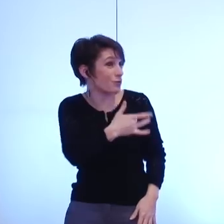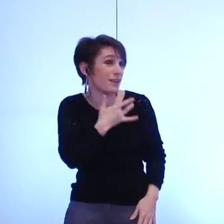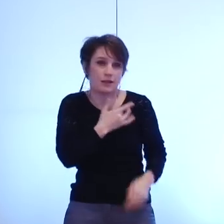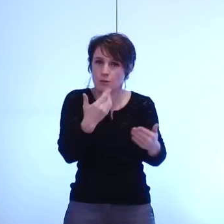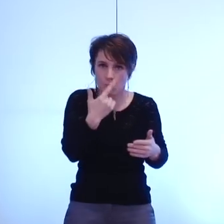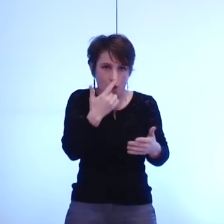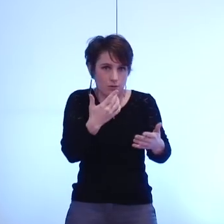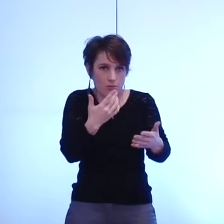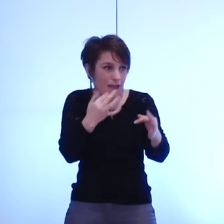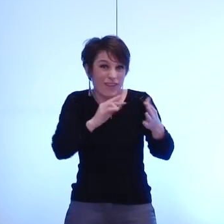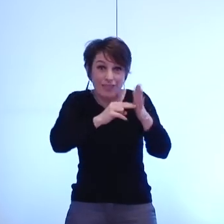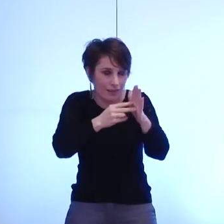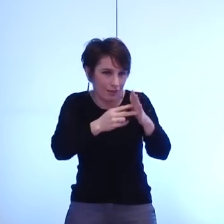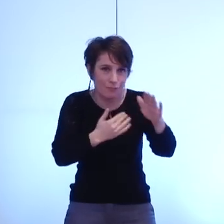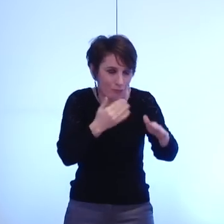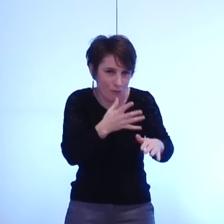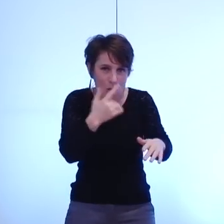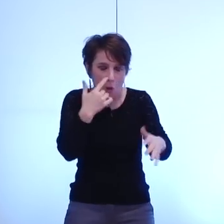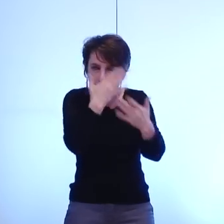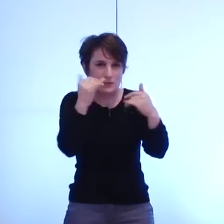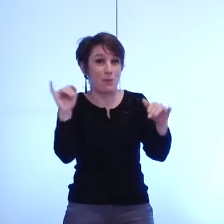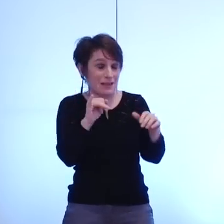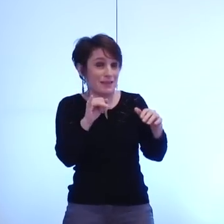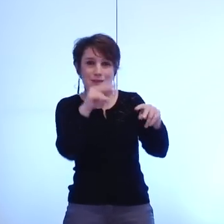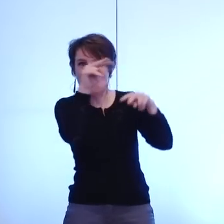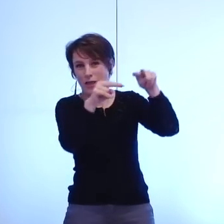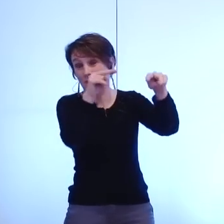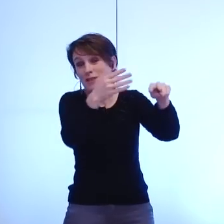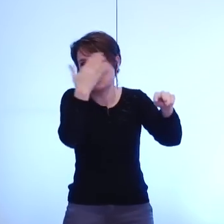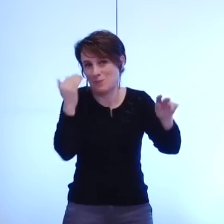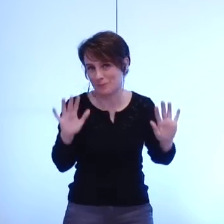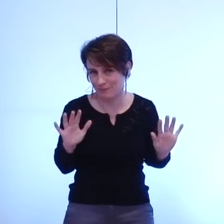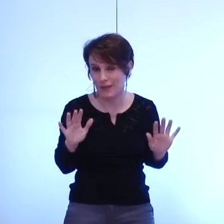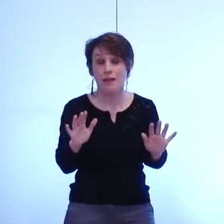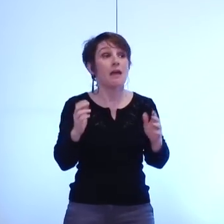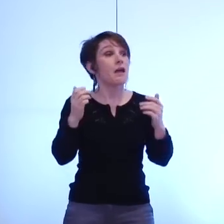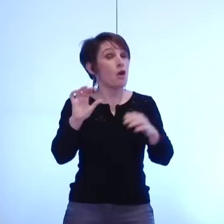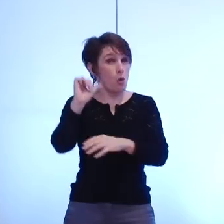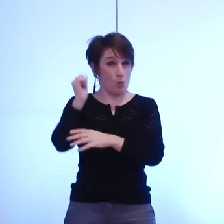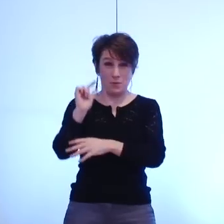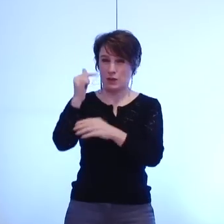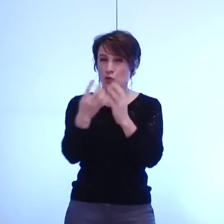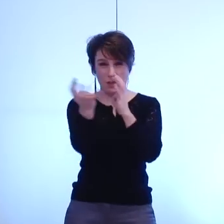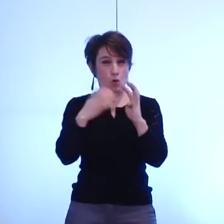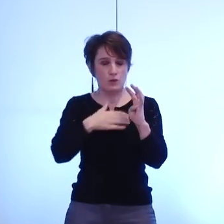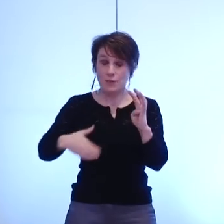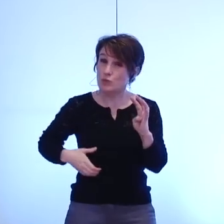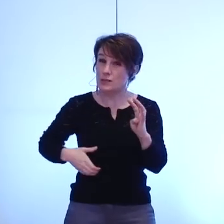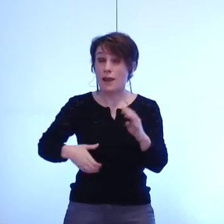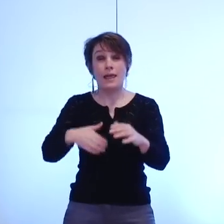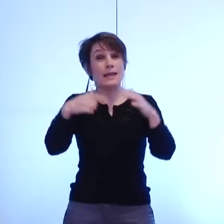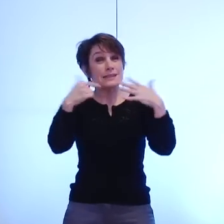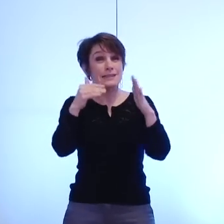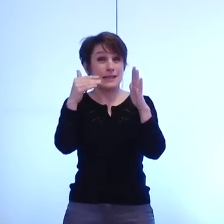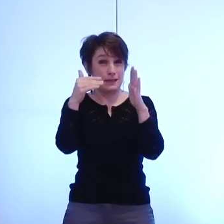une limitation technique. Quant au nombre de vues les deux premiers conseils ont été exceptionnels plus de 17 000 vues puis